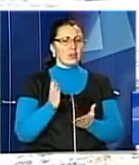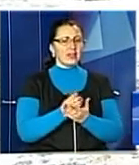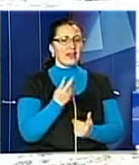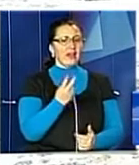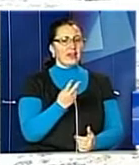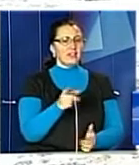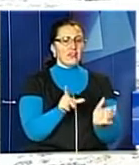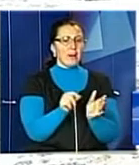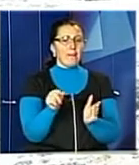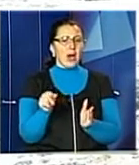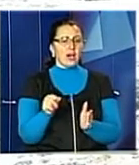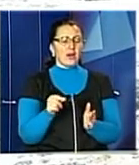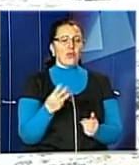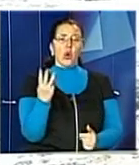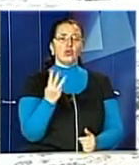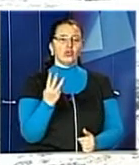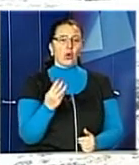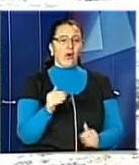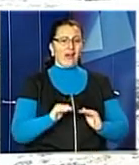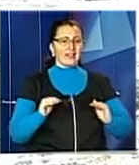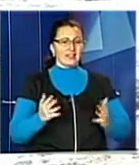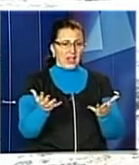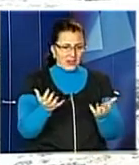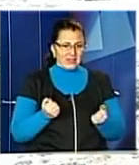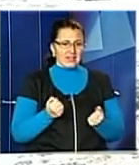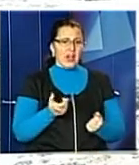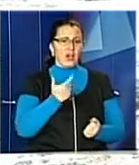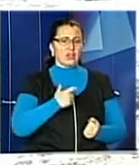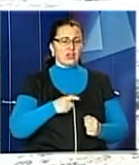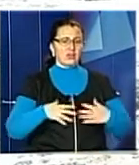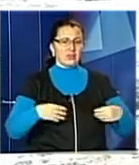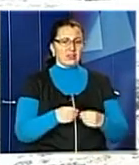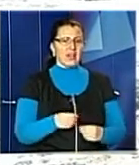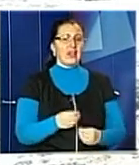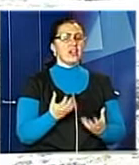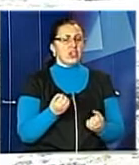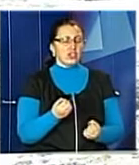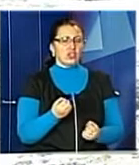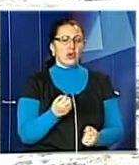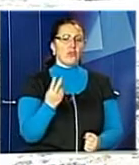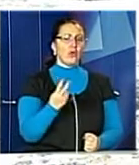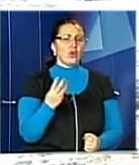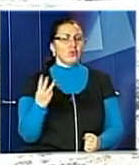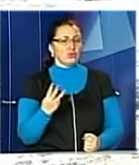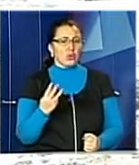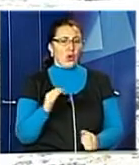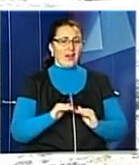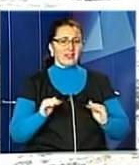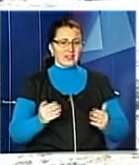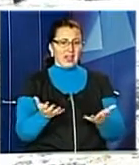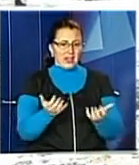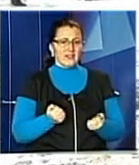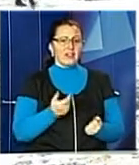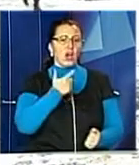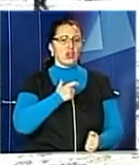пари по троє дітей взяли, усиновили. І п'ять пар по двоє дітей усиновили, до себе забрали на виховання